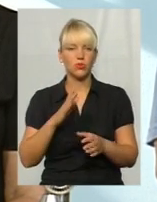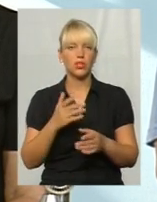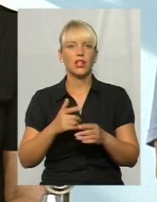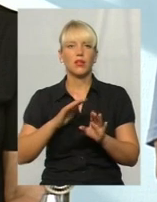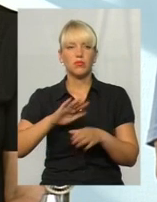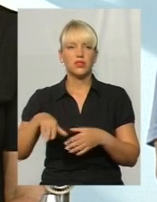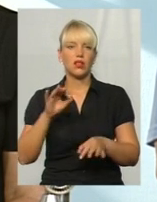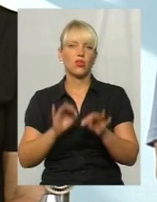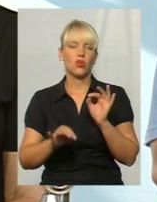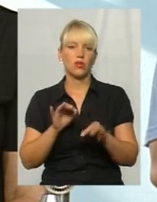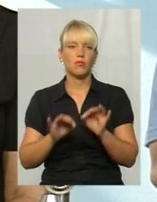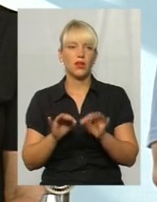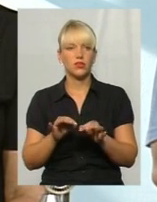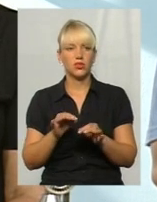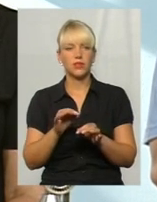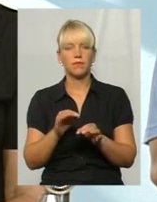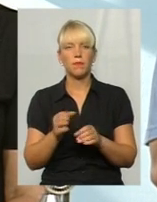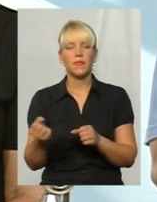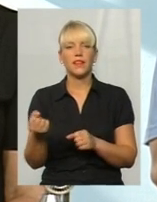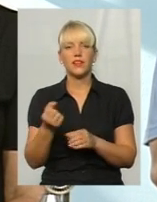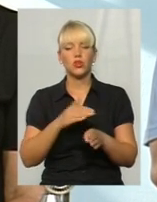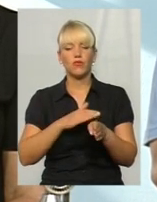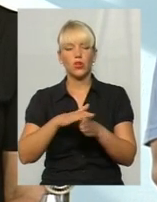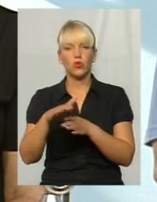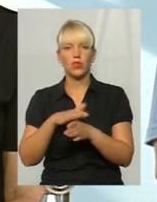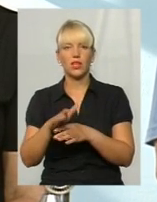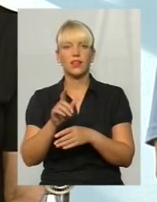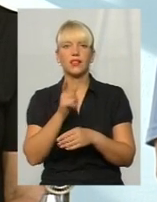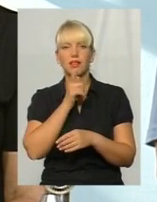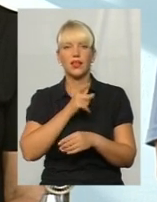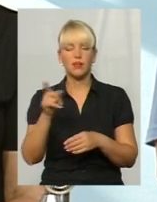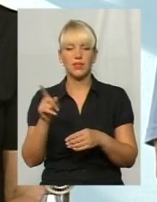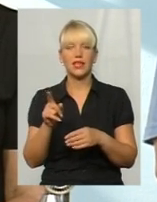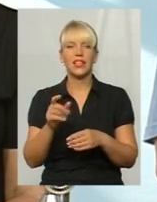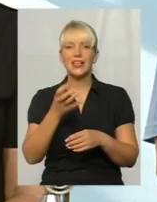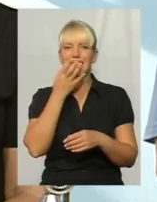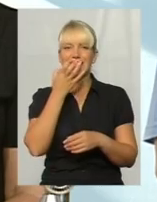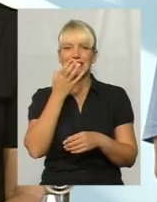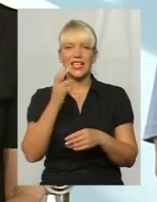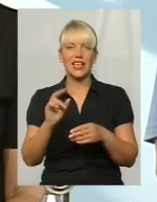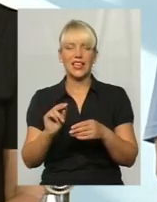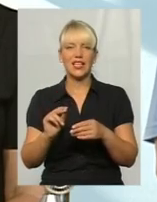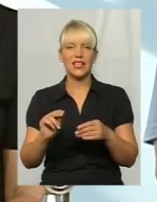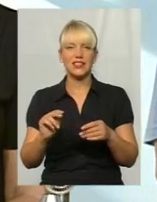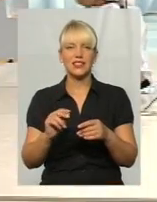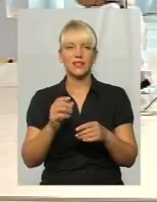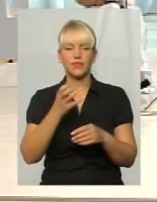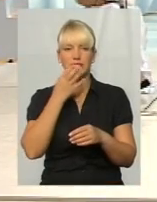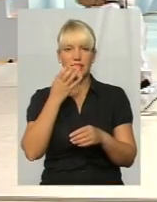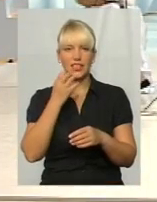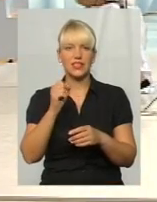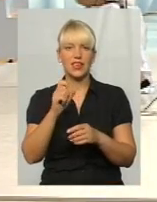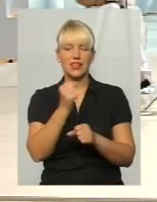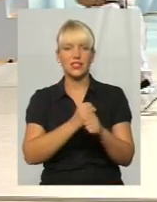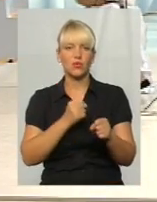після нормального витримання нормальних термінів стерилізації, обробку дезінфікуючими засобами. Тобто